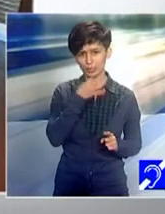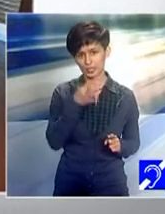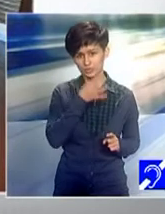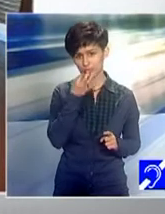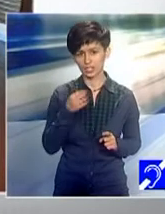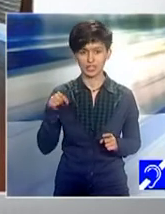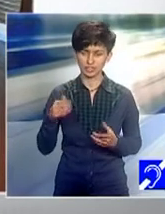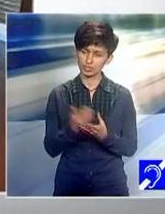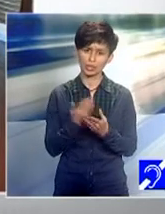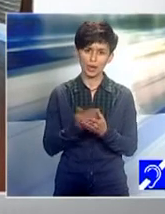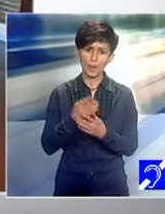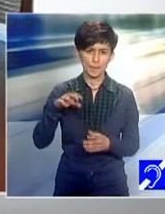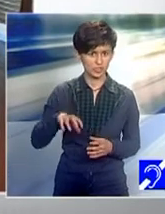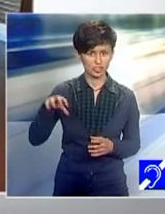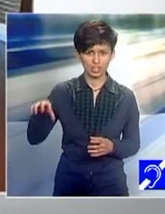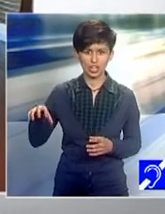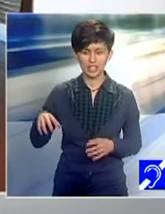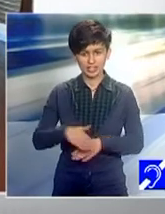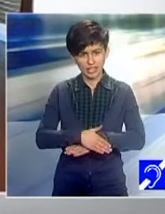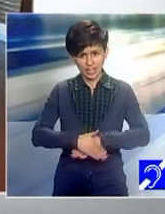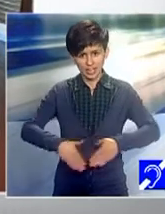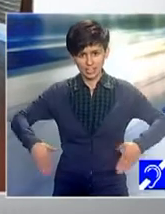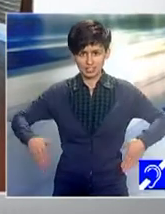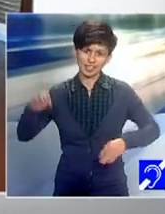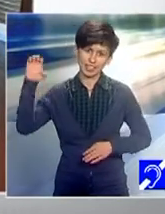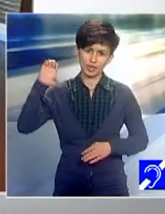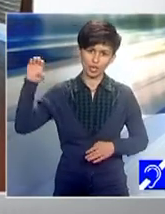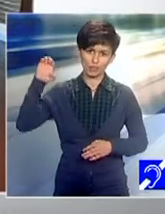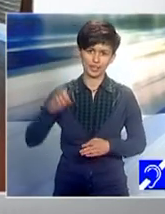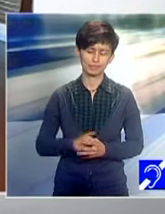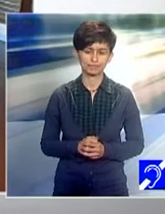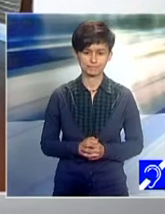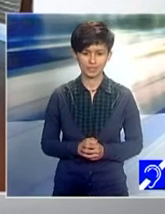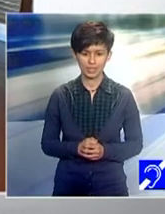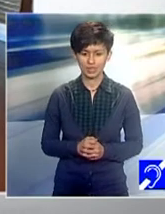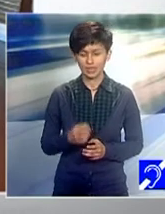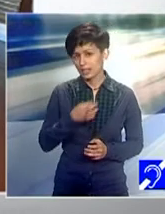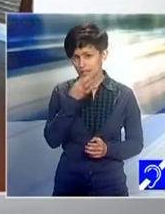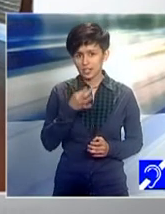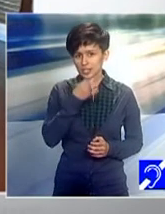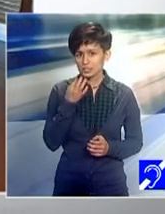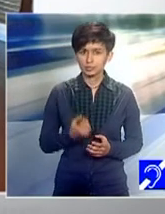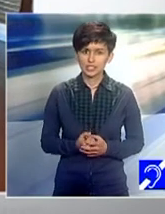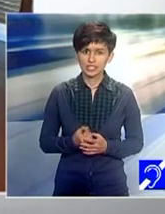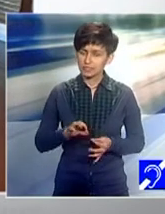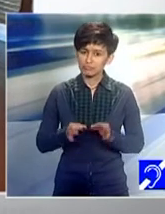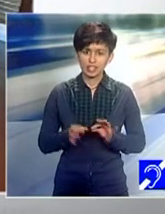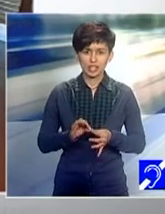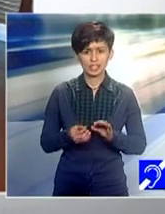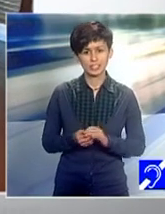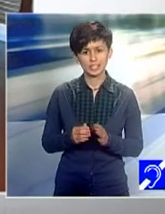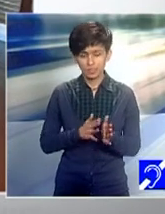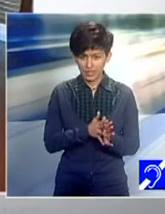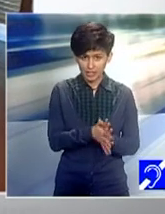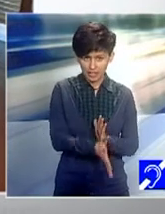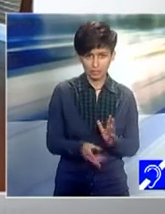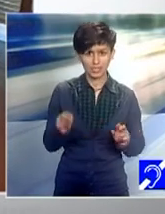acestor povești locale de la frontierele Europei. Spuneți-ne, vă rog, mai exact, ce a însemnat această implicare a asociației